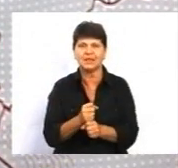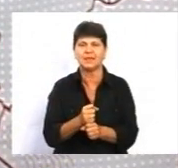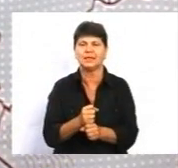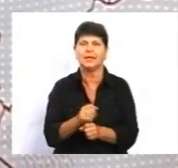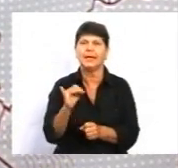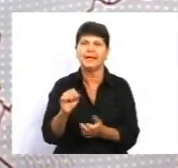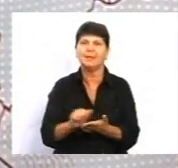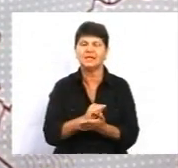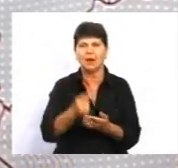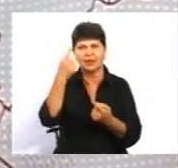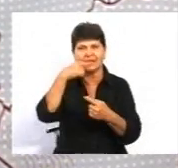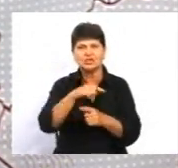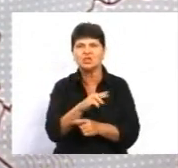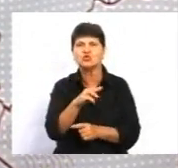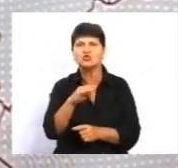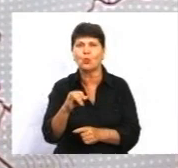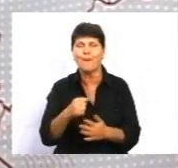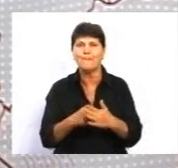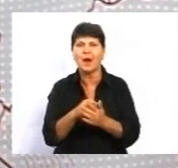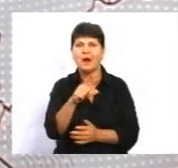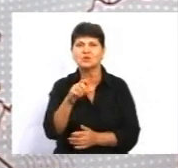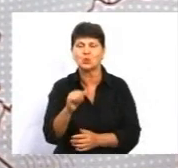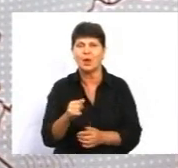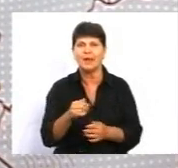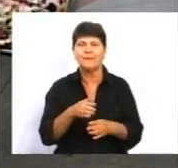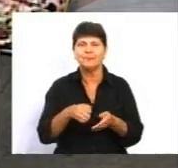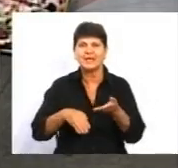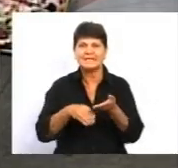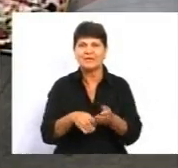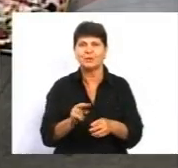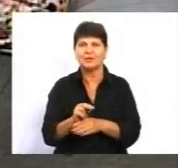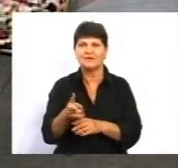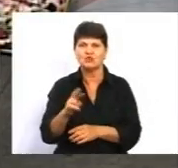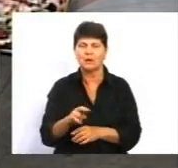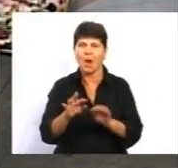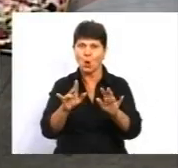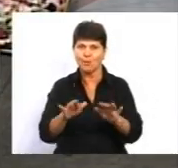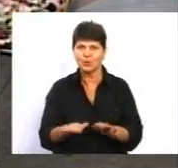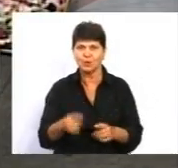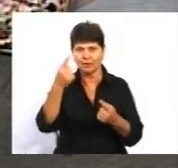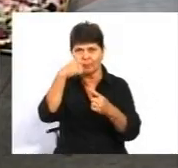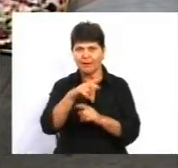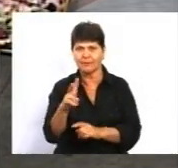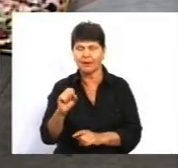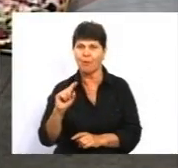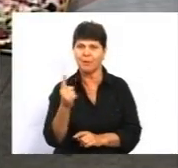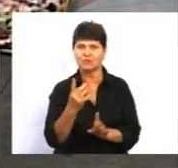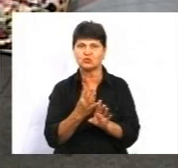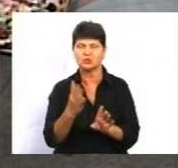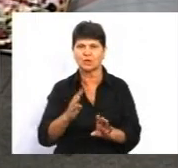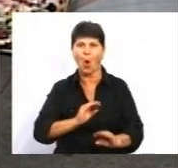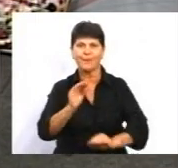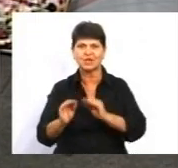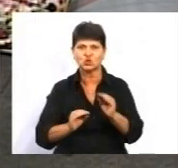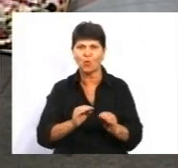матеріально-технічну базу, і засоби навчання, комп'ютерну техніку, в першу чергу облаштовувати